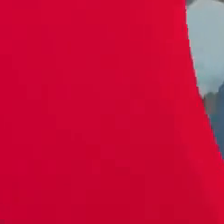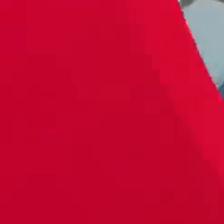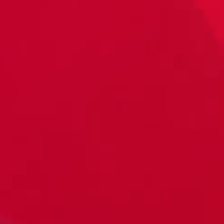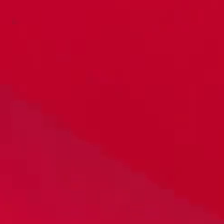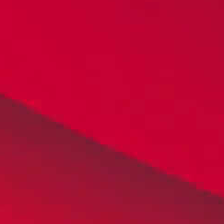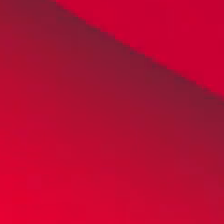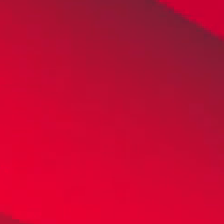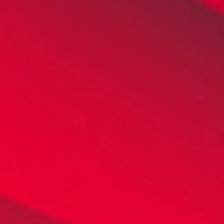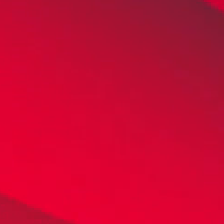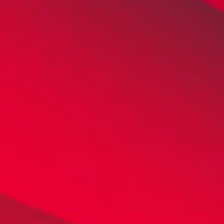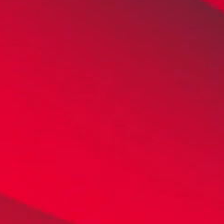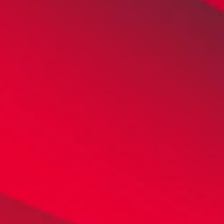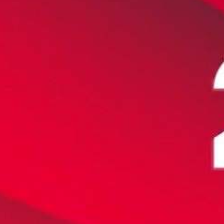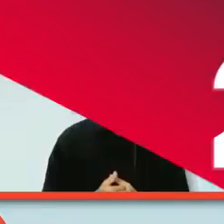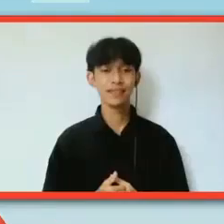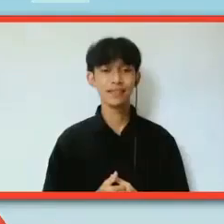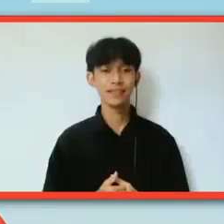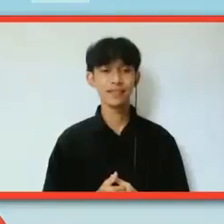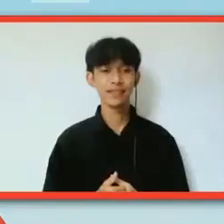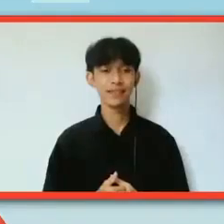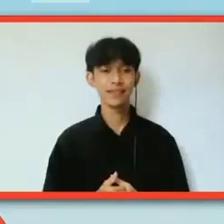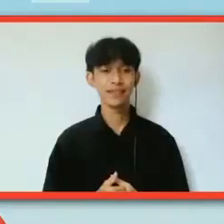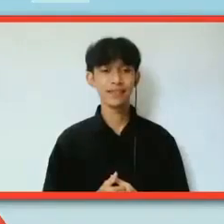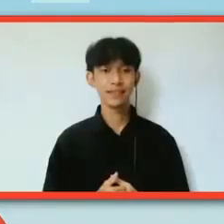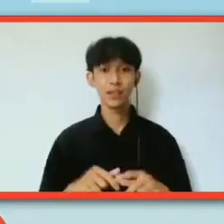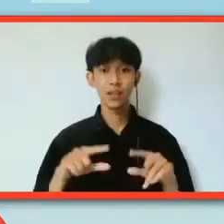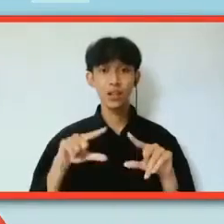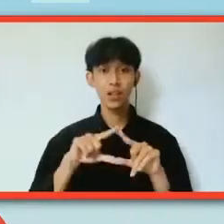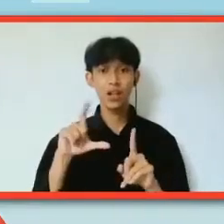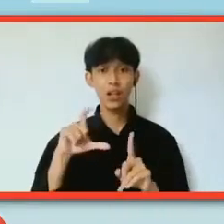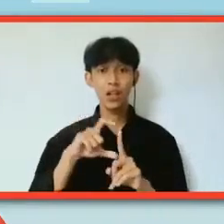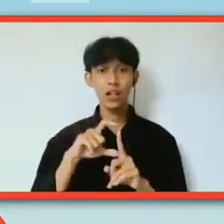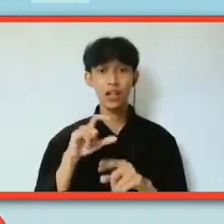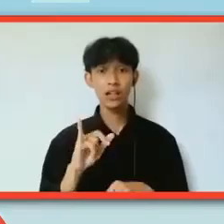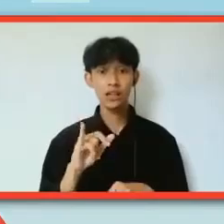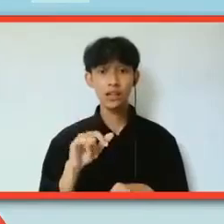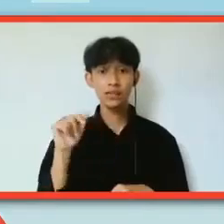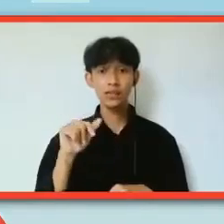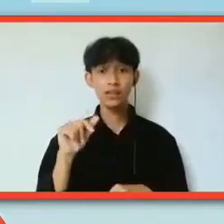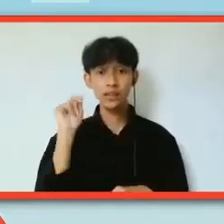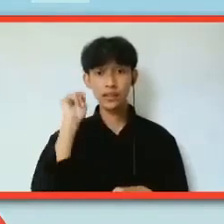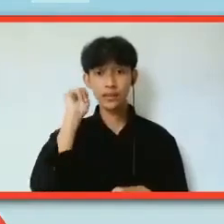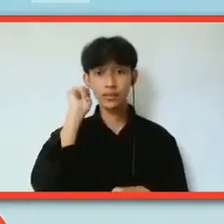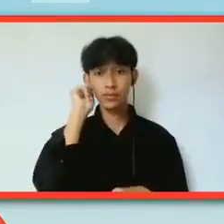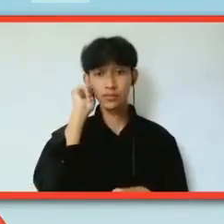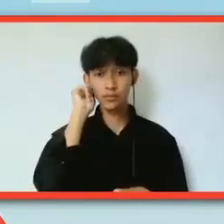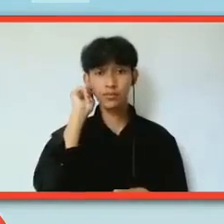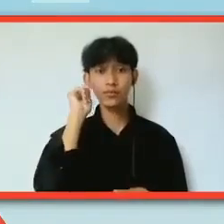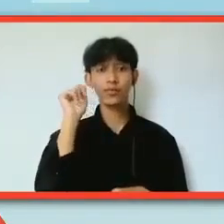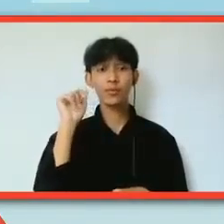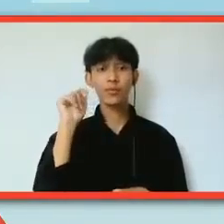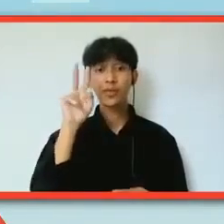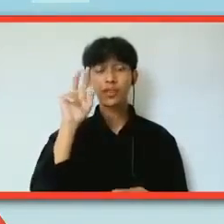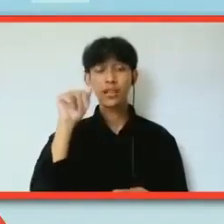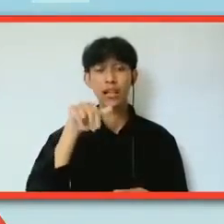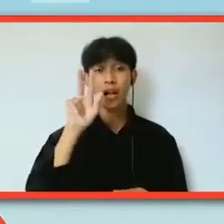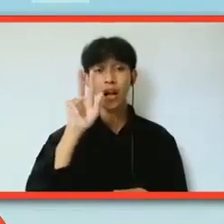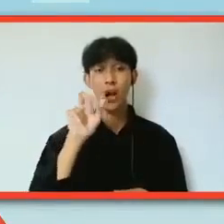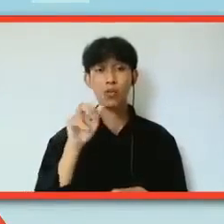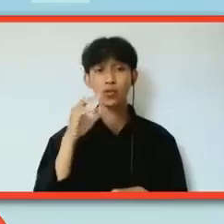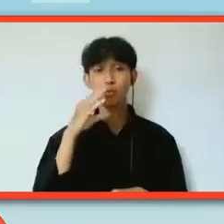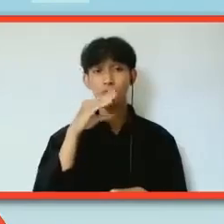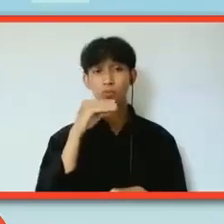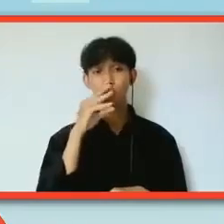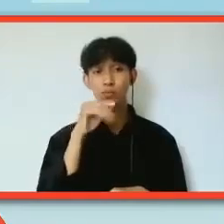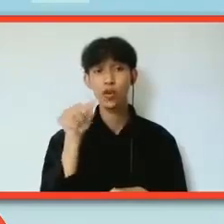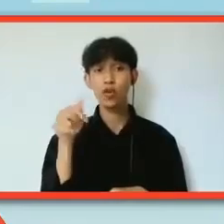Ini ibu kamu sekarang harus bicara, kamu bisa bicara,